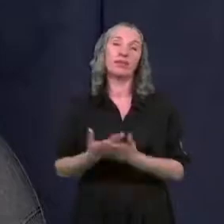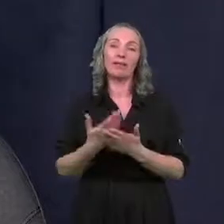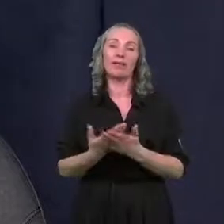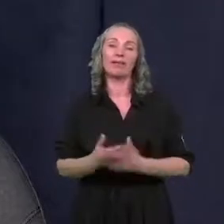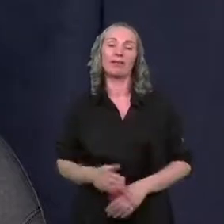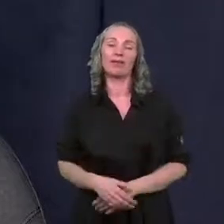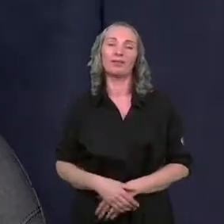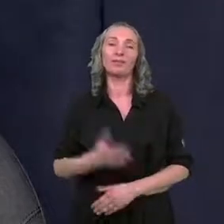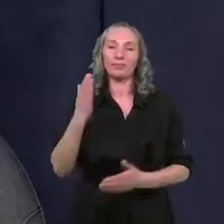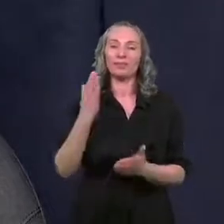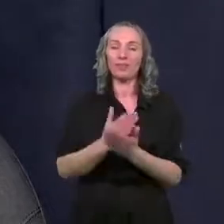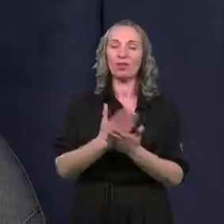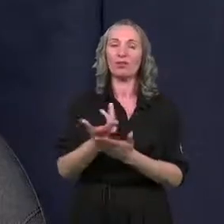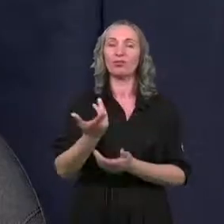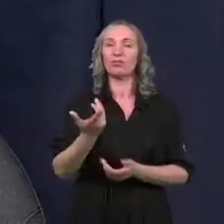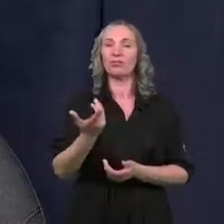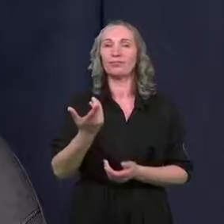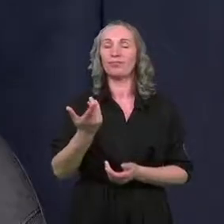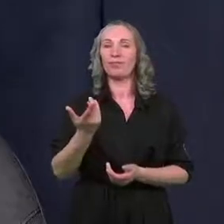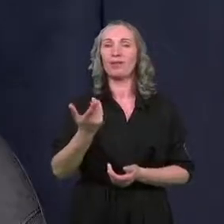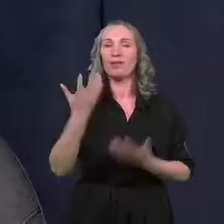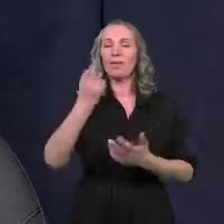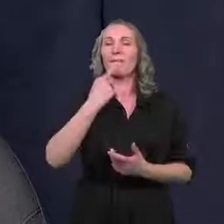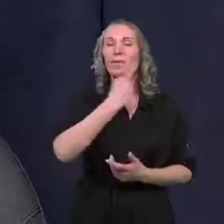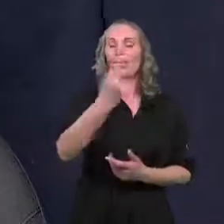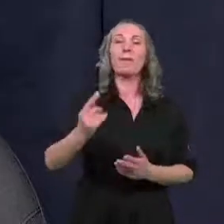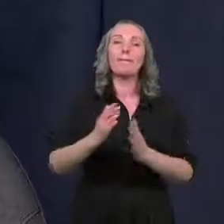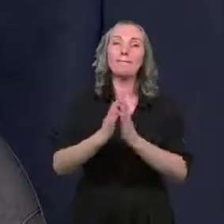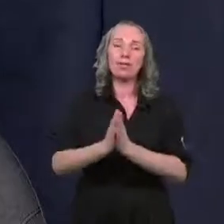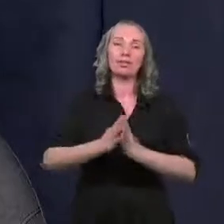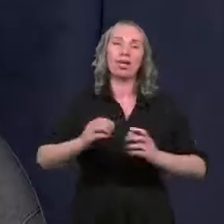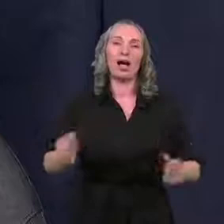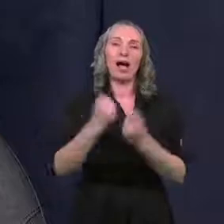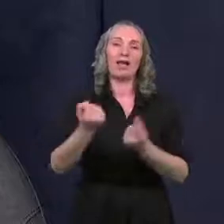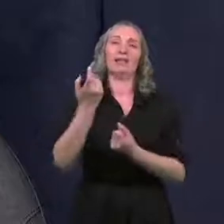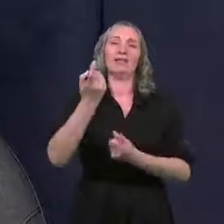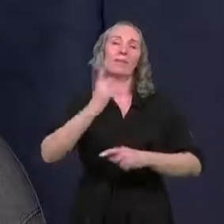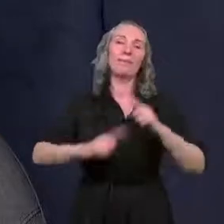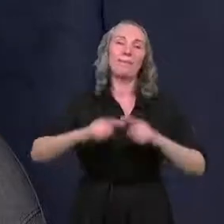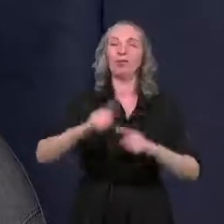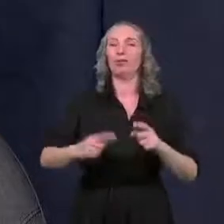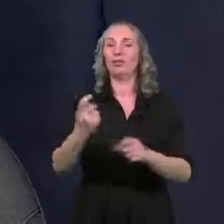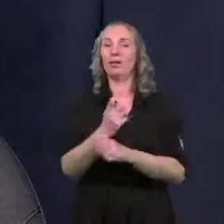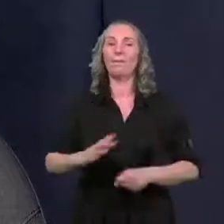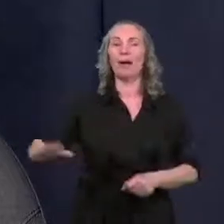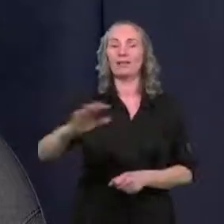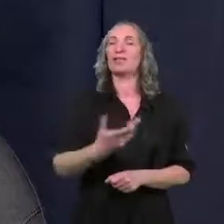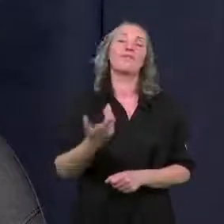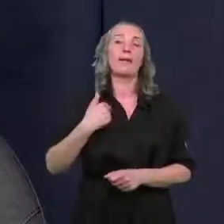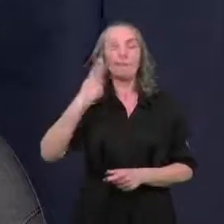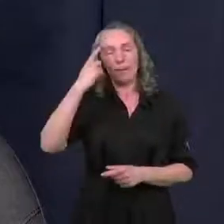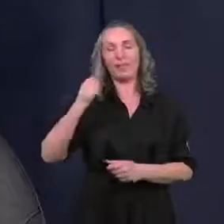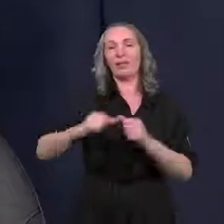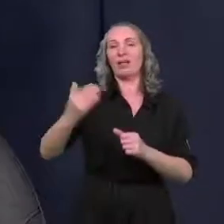już konkludując, chciałbym powiedzieć, że prosi się bardziej aktywna polityka państwa w tym zakresie, bo ja pamiętam sprzed